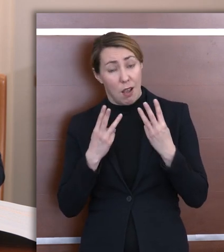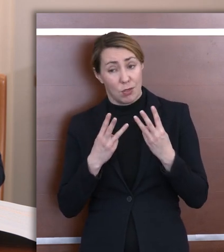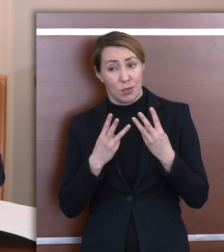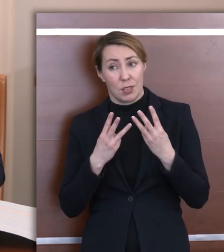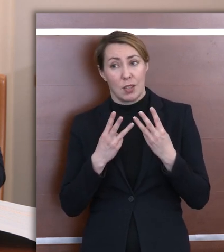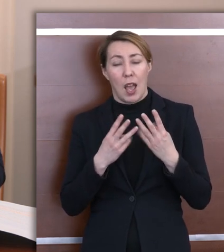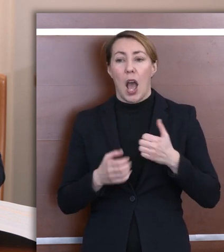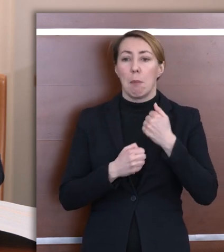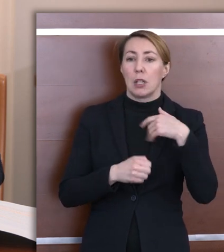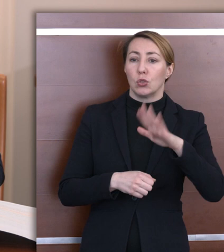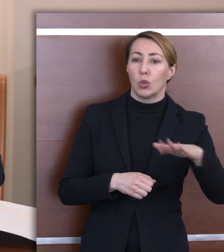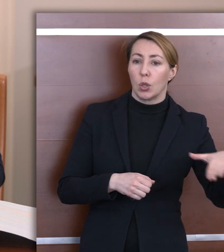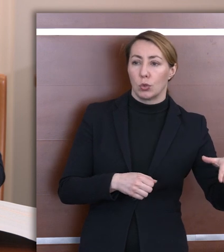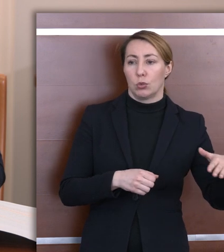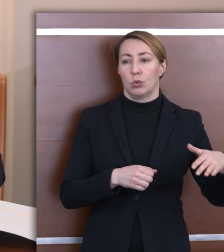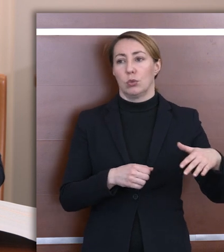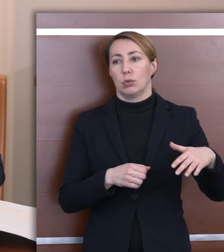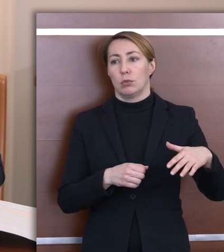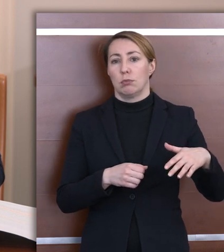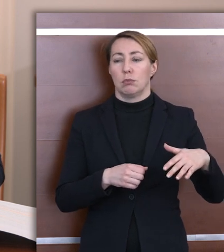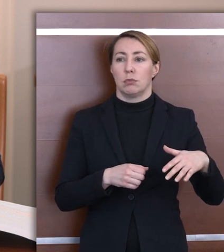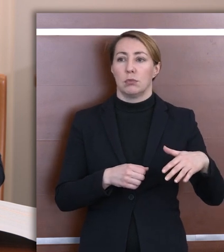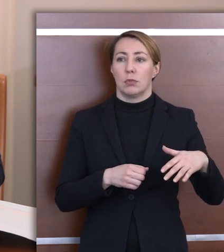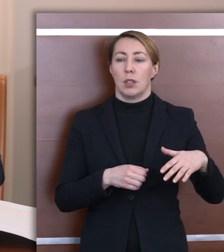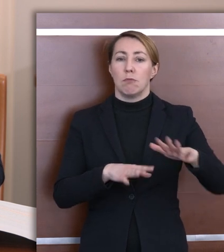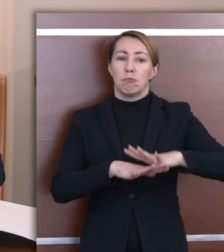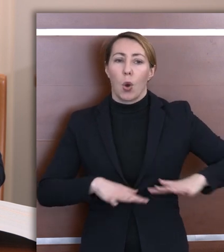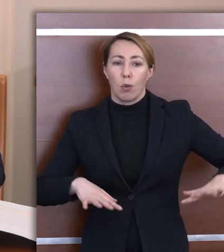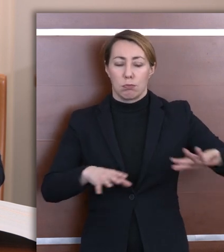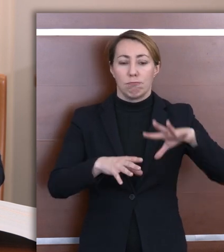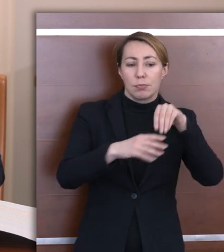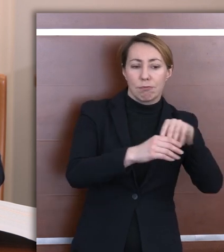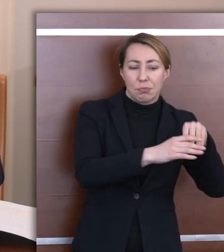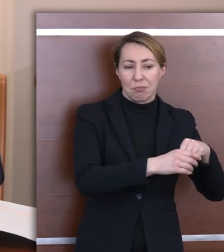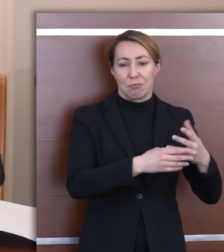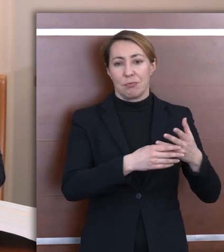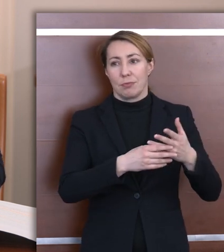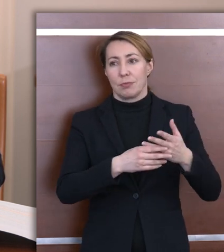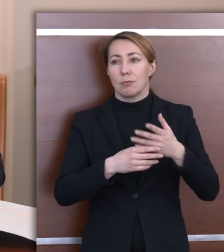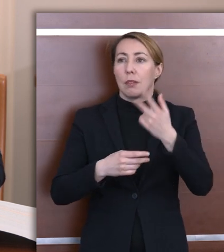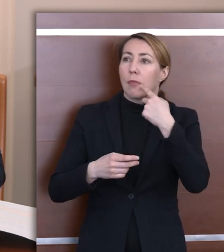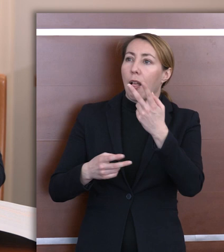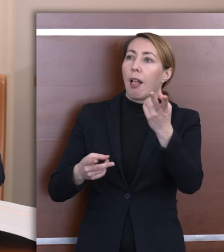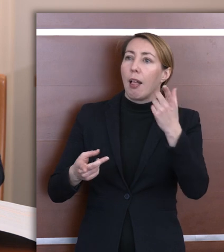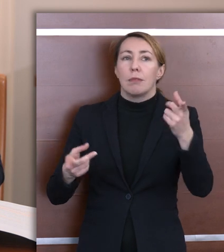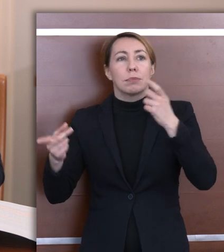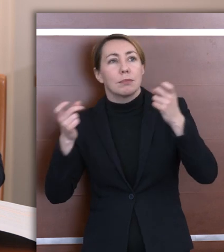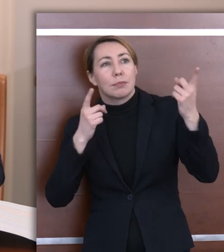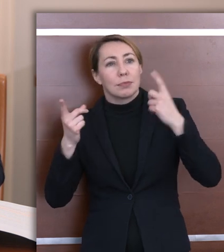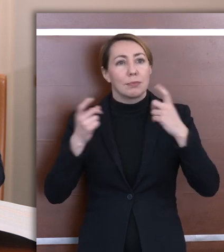funkcjonowały w otoczeniu, korzystając czy przyglądając się przykładom wartym naśladowania, czyli